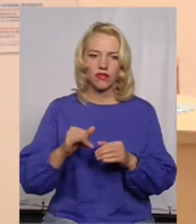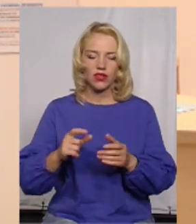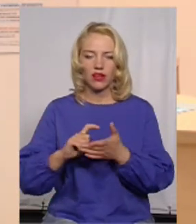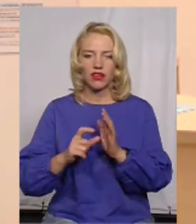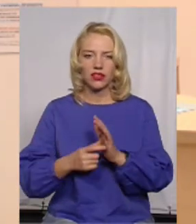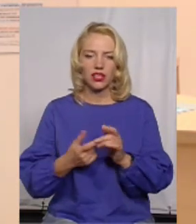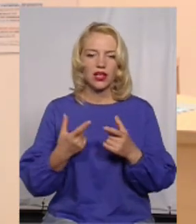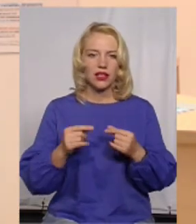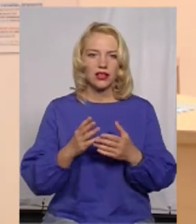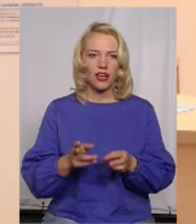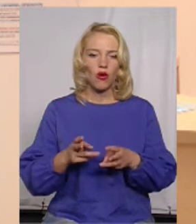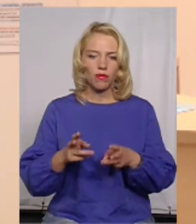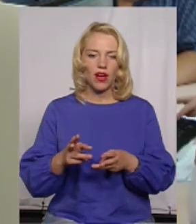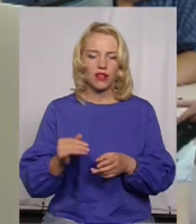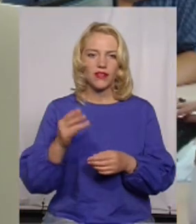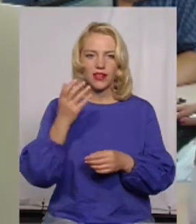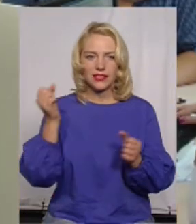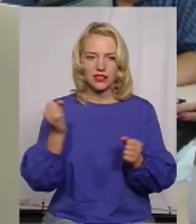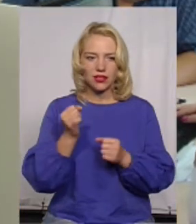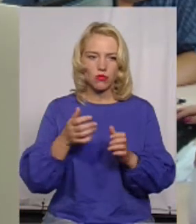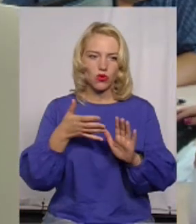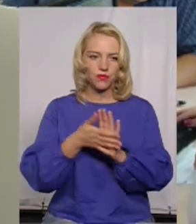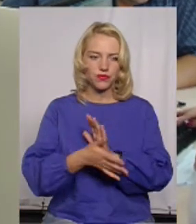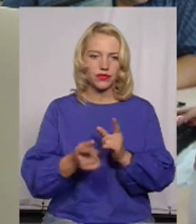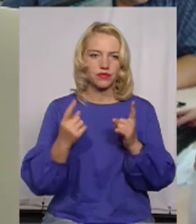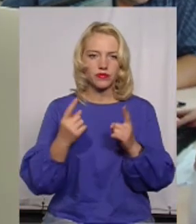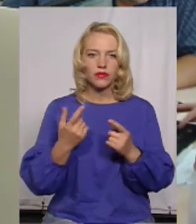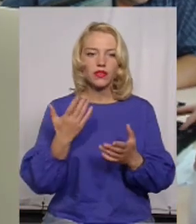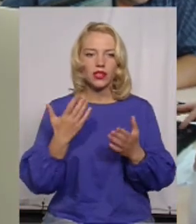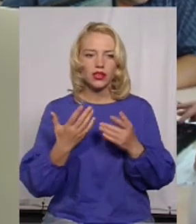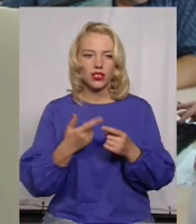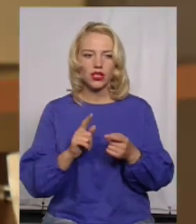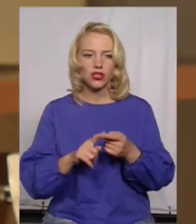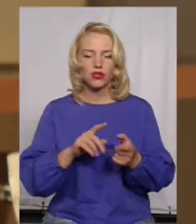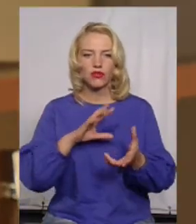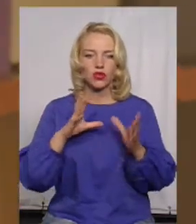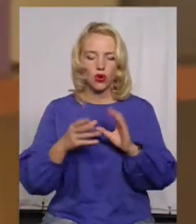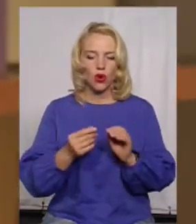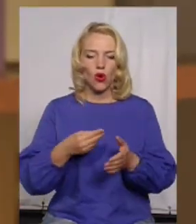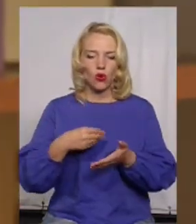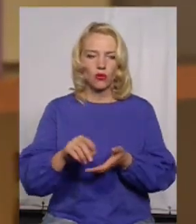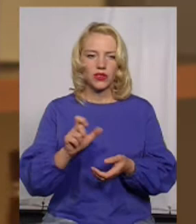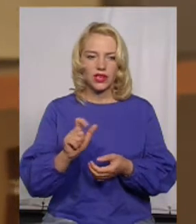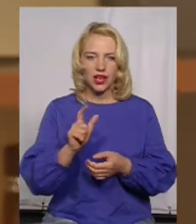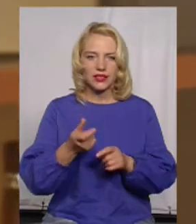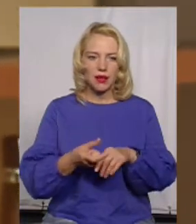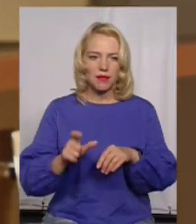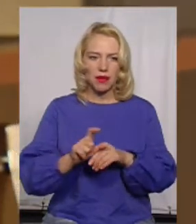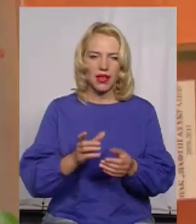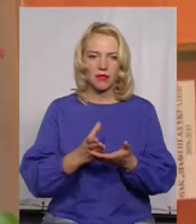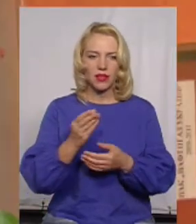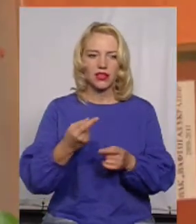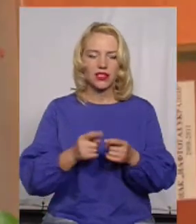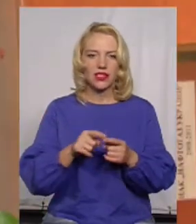опалювальність зон, витрати дуже значні. Якщо абонент не використав усього закупленого газу, ця переплата залишається на його рахунку, каже Андрій